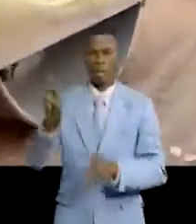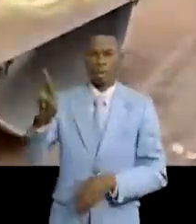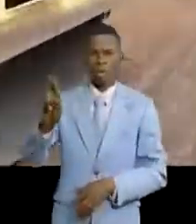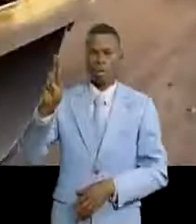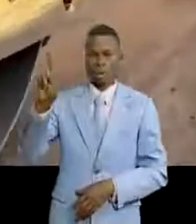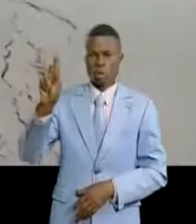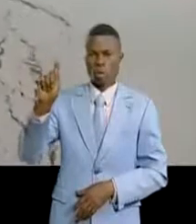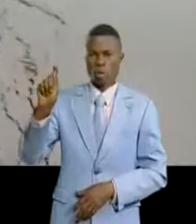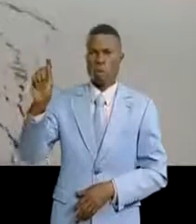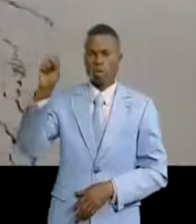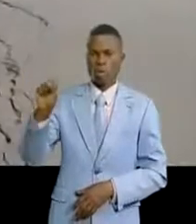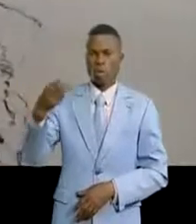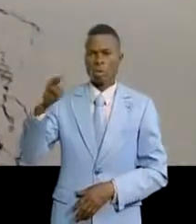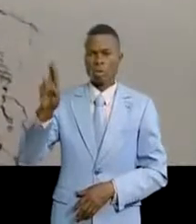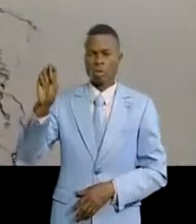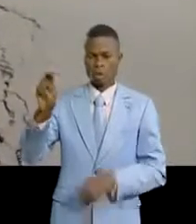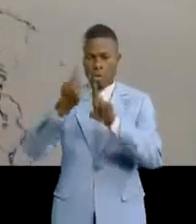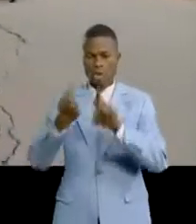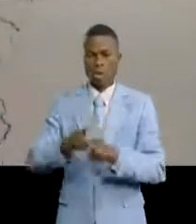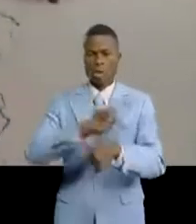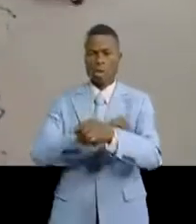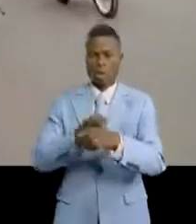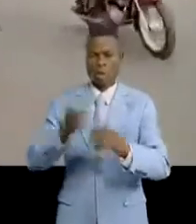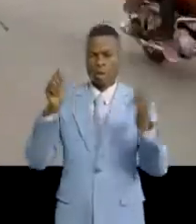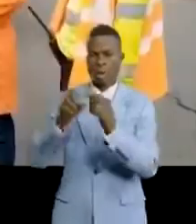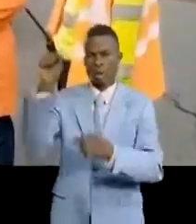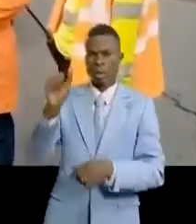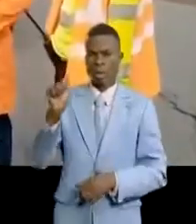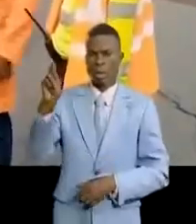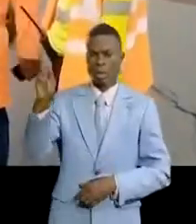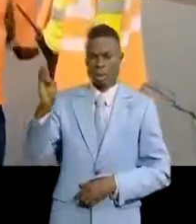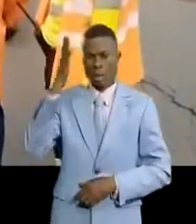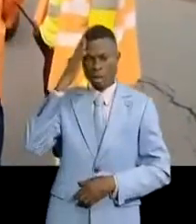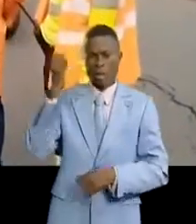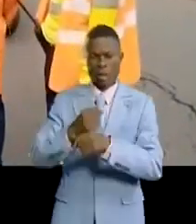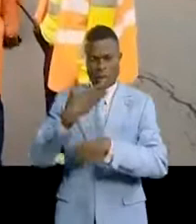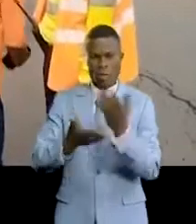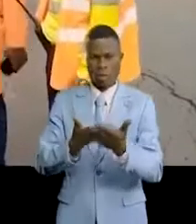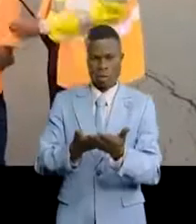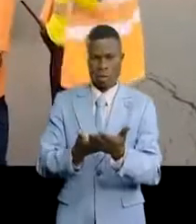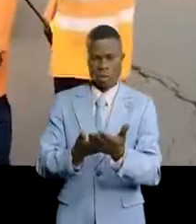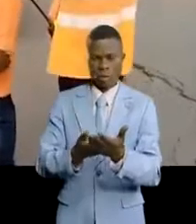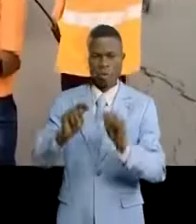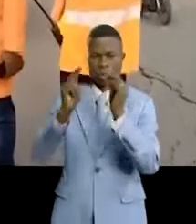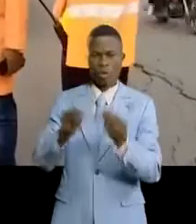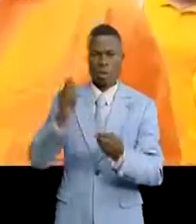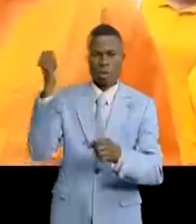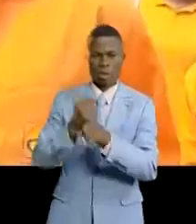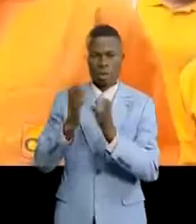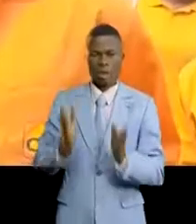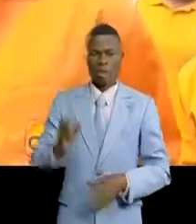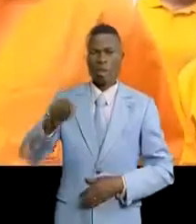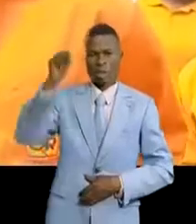Goma Saké pour se rendre compte de l'état des infrastructures et des travaux de réhabilitation en cours par la brigade de l'office de route Nord-Kivu.